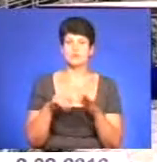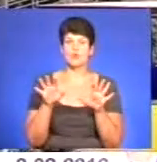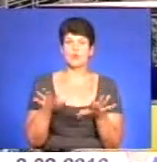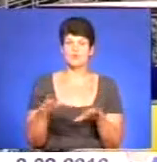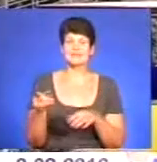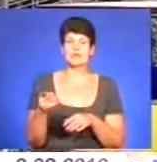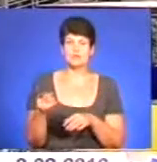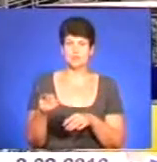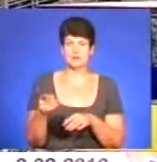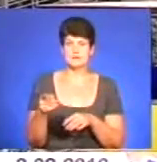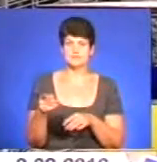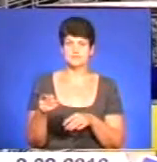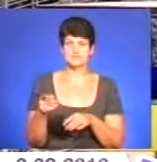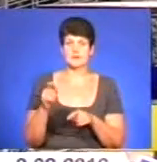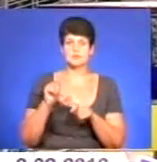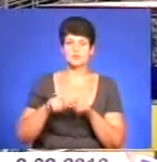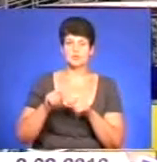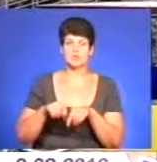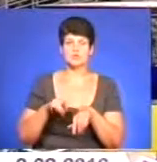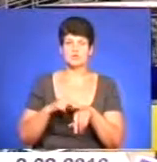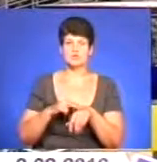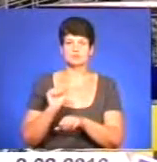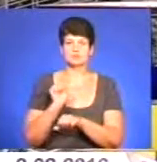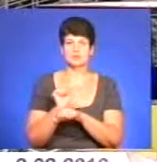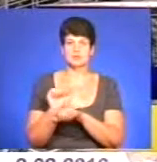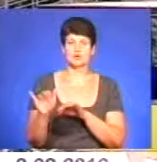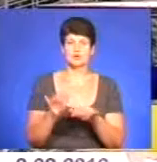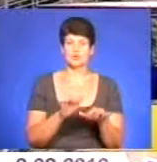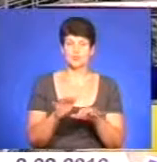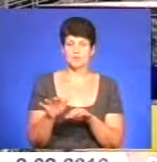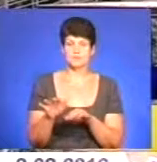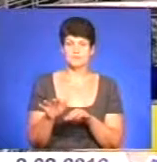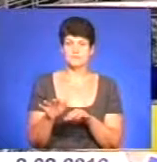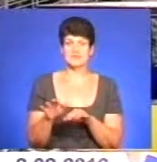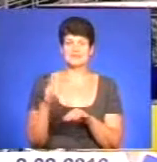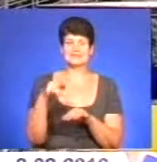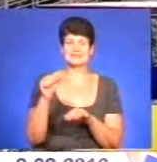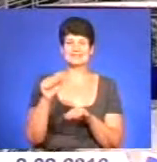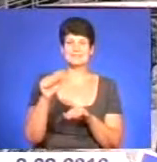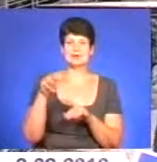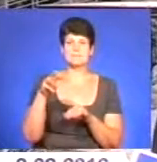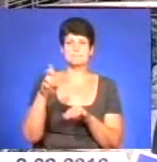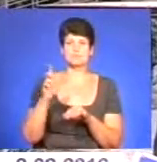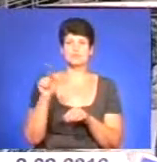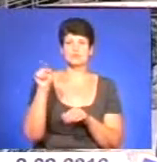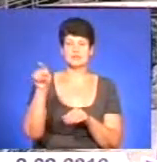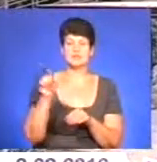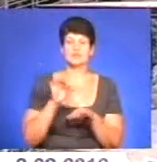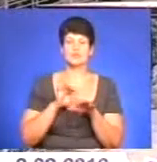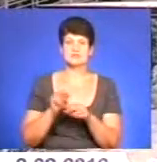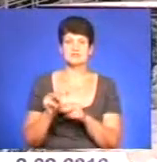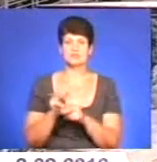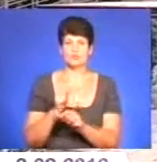Тернополя, патрульні поліцейські частково перекрили рух на дамбі, оскільки там проводяться ремонтні